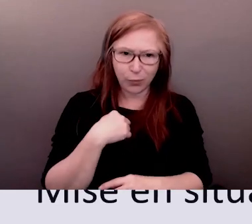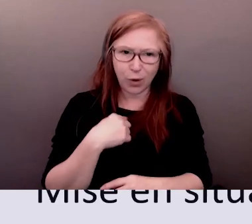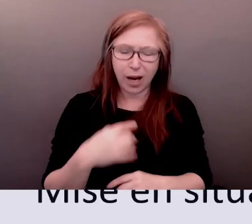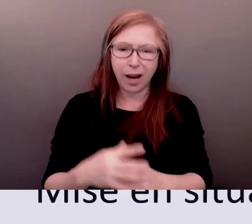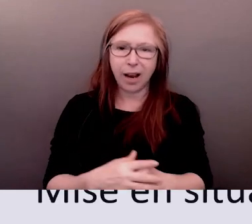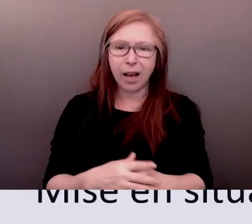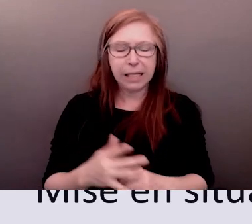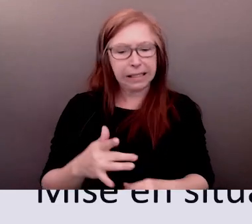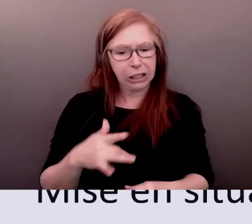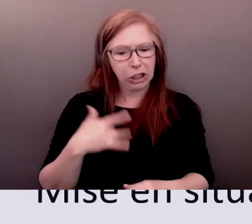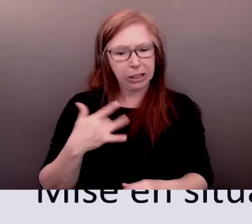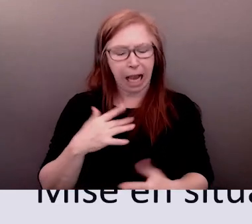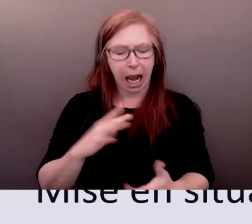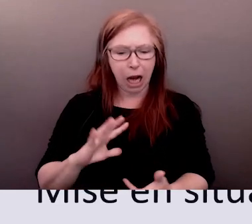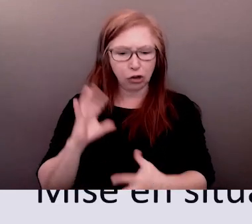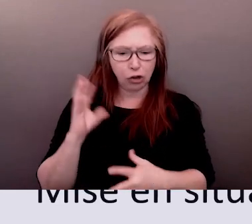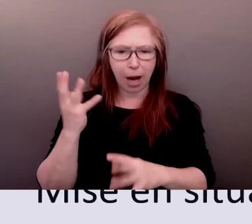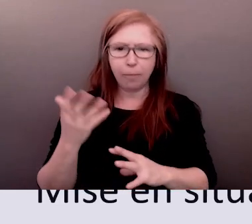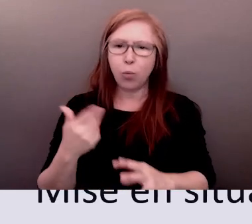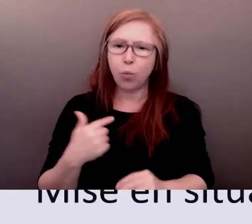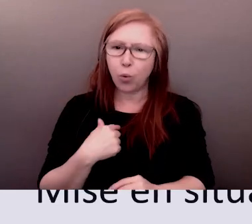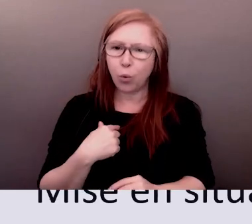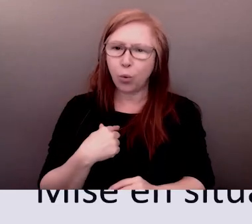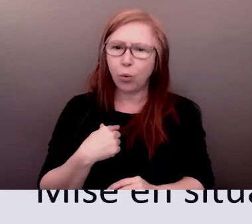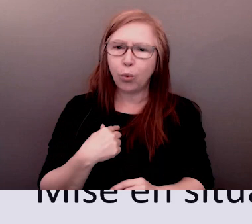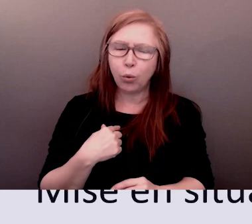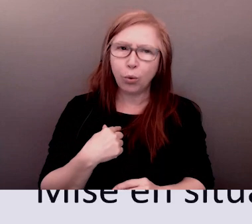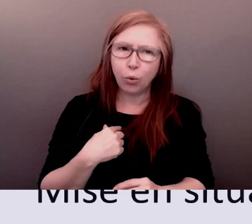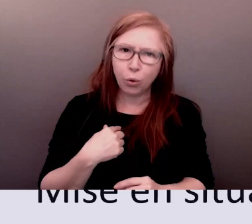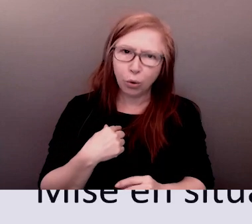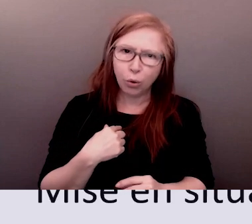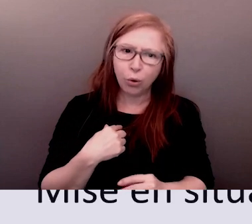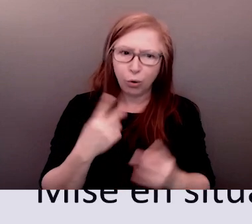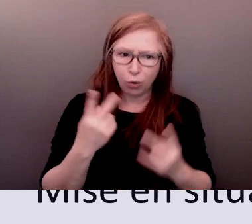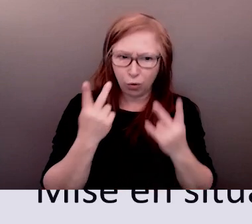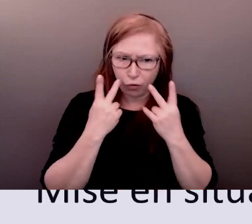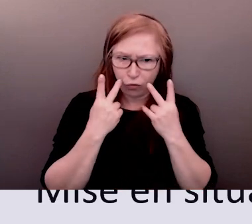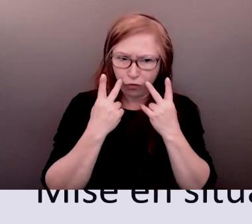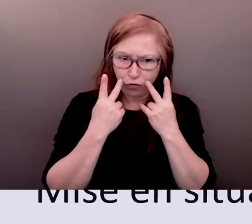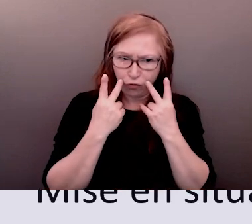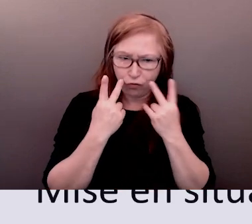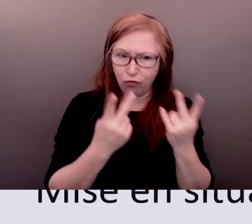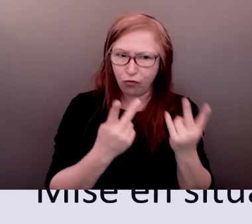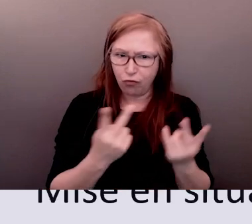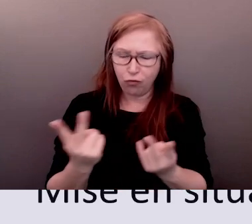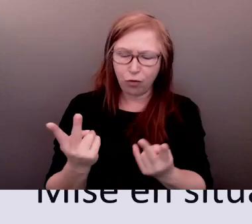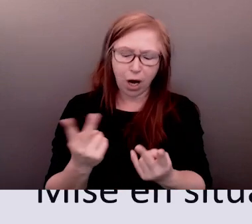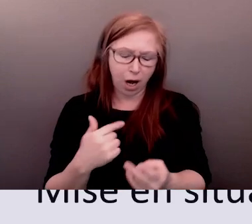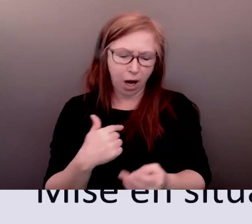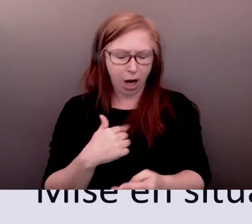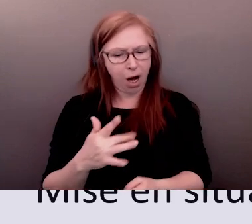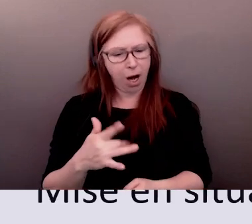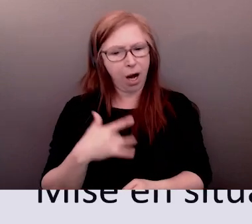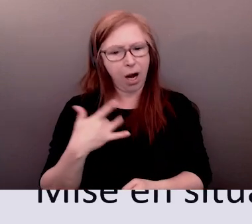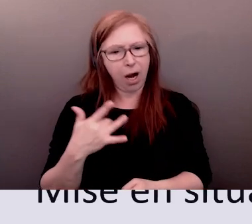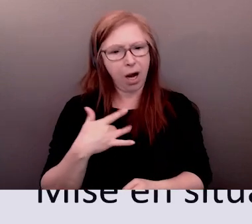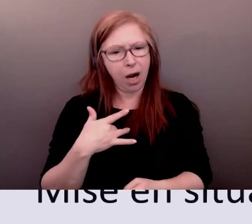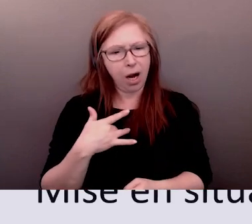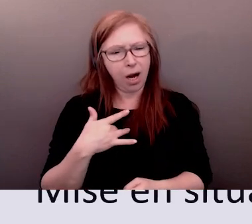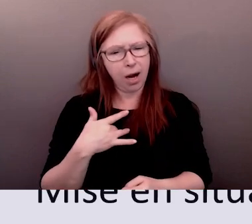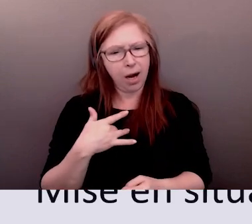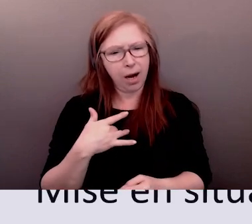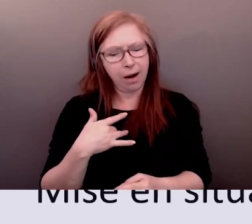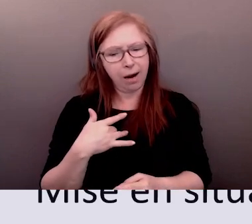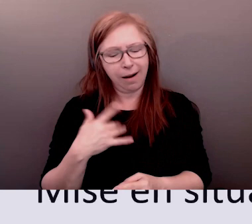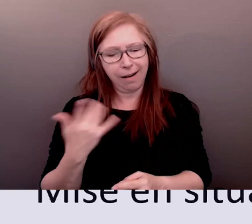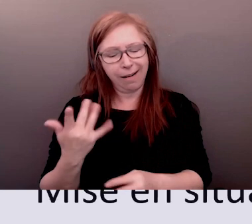ces lignes ont été guidées par Ed et Lana qui ont dit qu'il faut faire cela par écrit qu'est-ce que nous voulons dire par tous ces mots-là